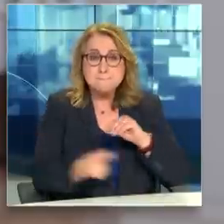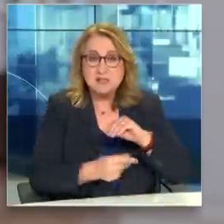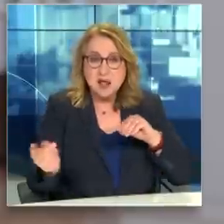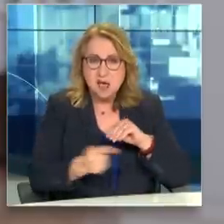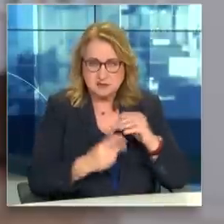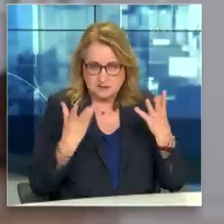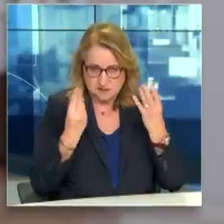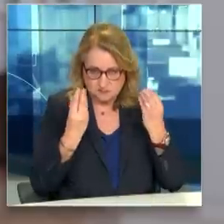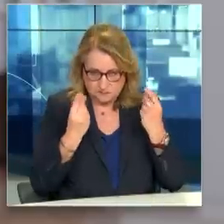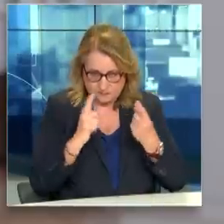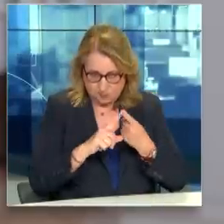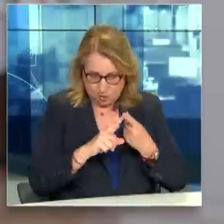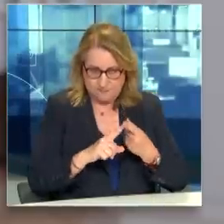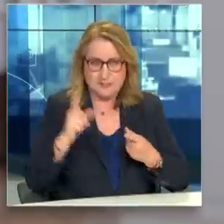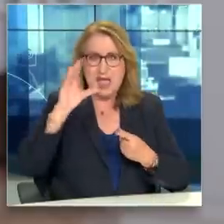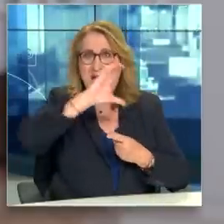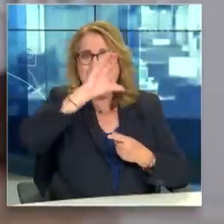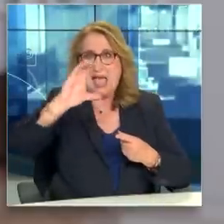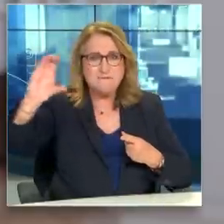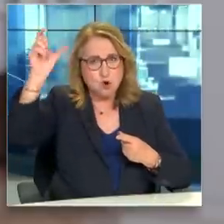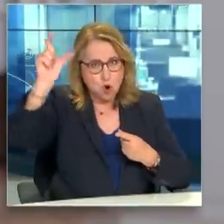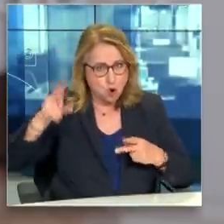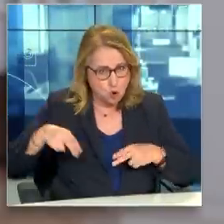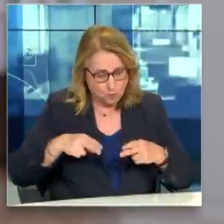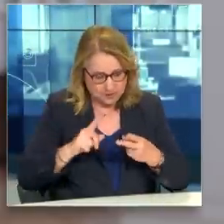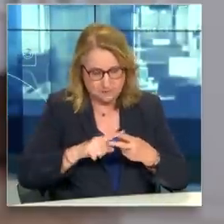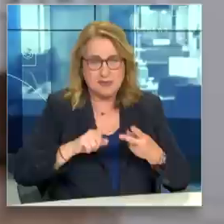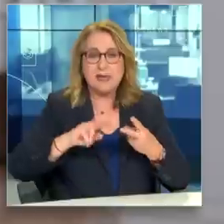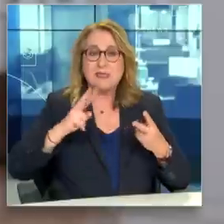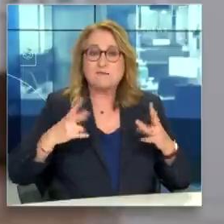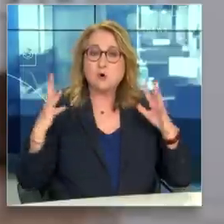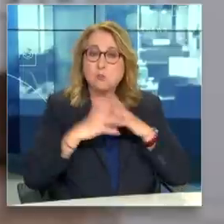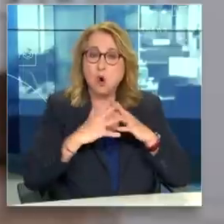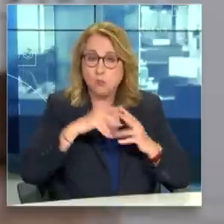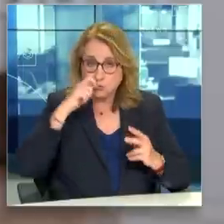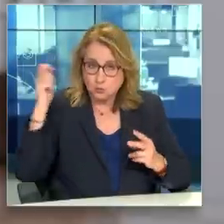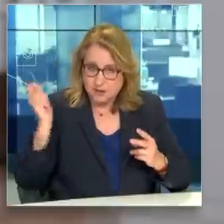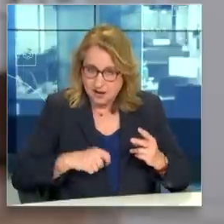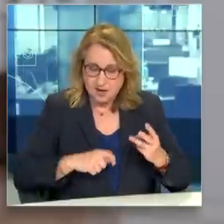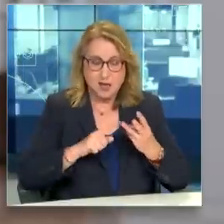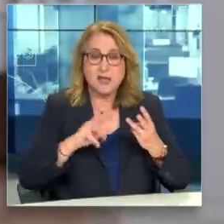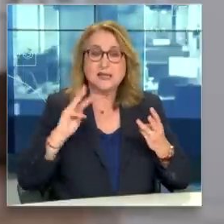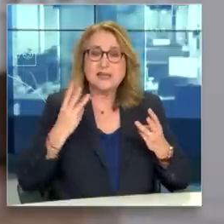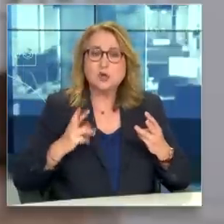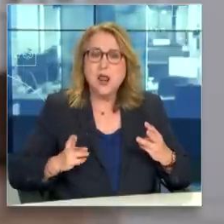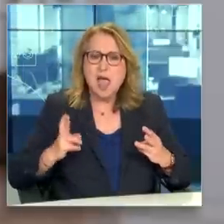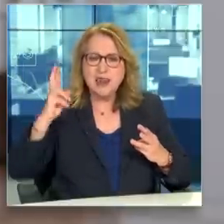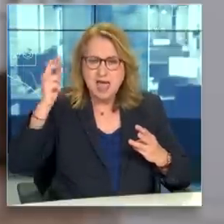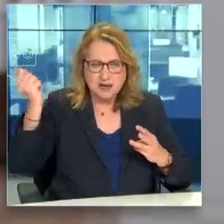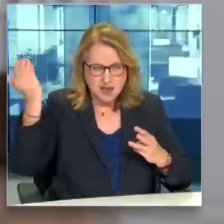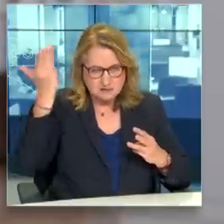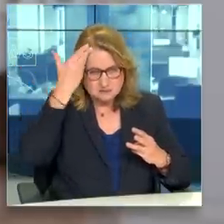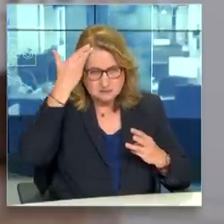τον πόλεμο στην Ουκρανία, την ενεργειακή έκρηξη και τη διεθνή ακρίβεια και καθημερινά τις εθνικές προκλήσεις ενός